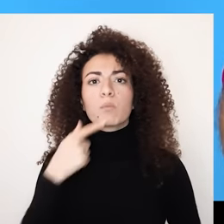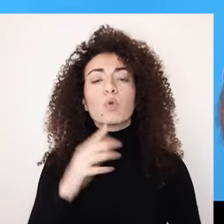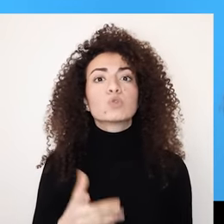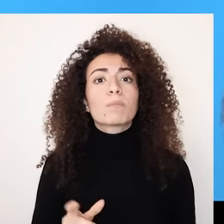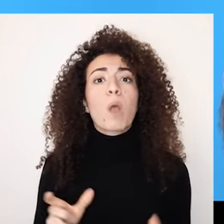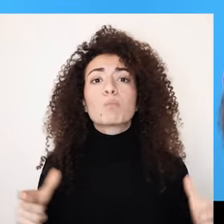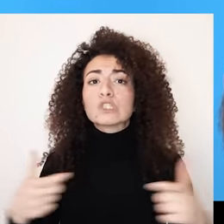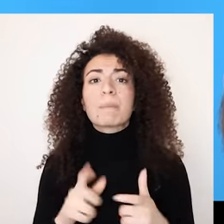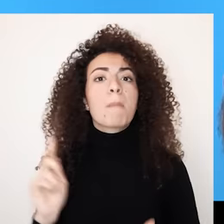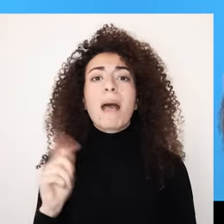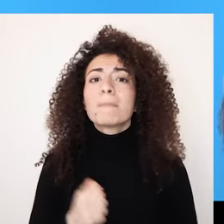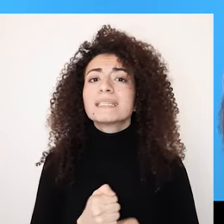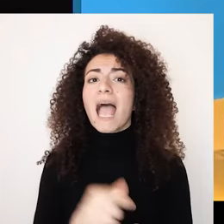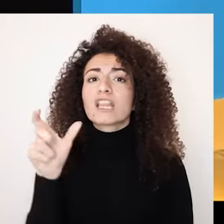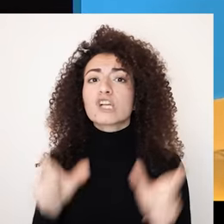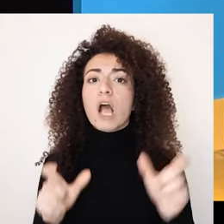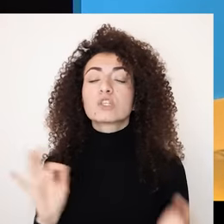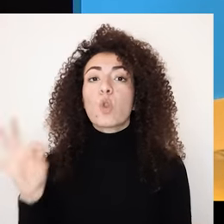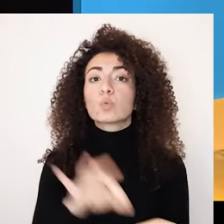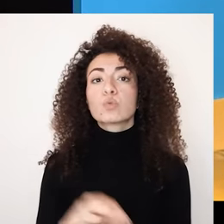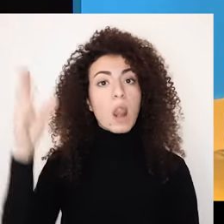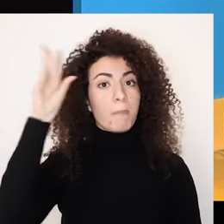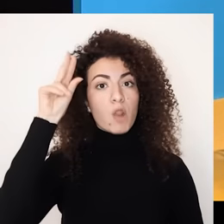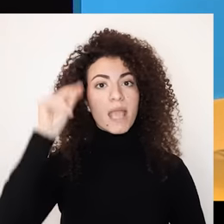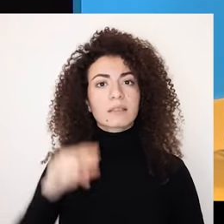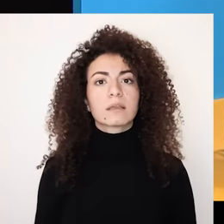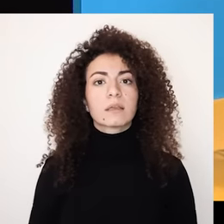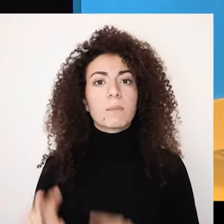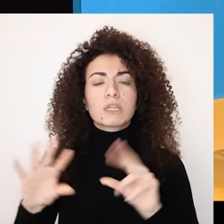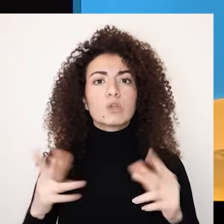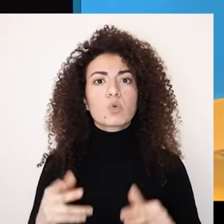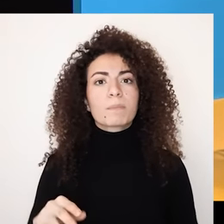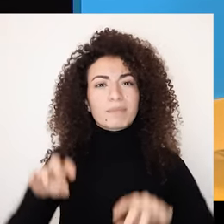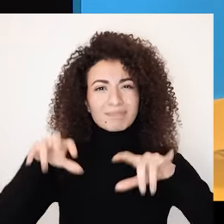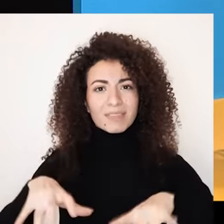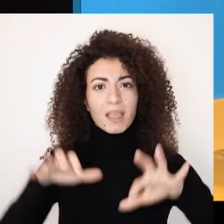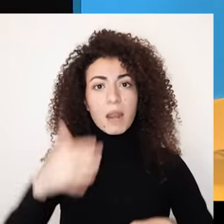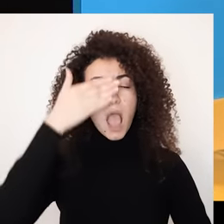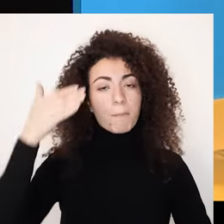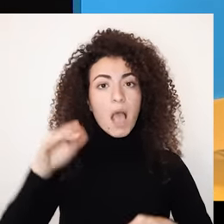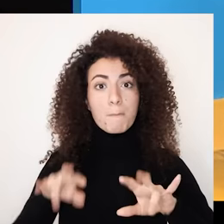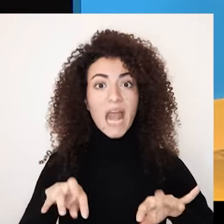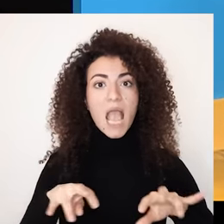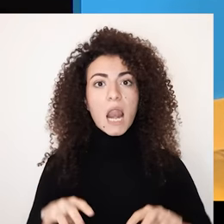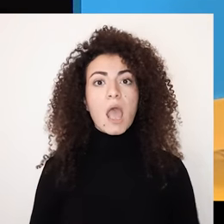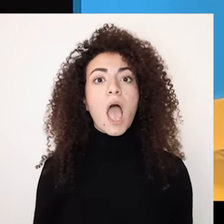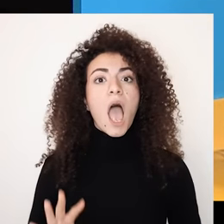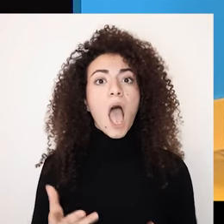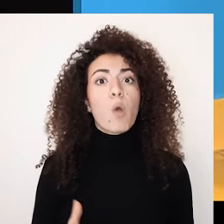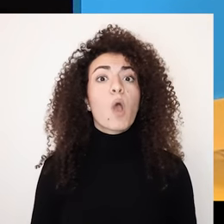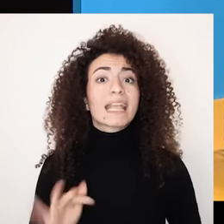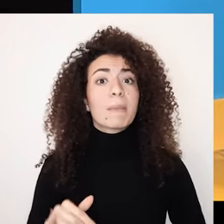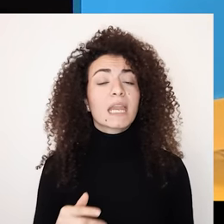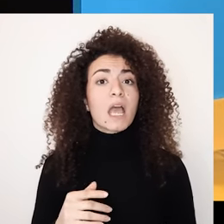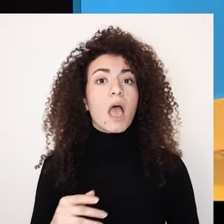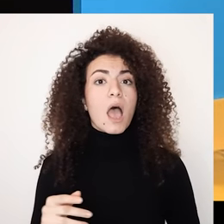إمكانية الوصول للمعلومات كلغة البرايل والتكنولوجيا المساندة الخاصة بالأشخاص المكفوفين وهالأمر عانت منه